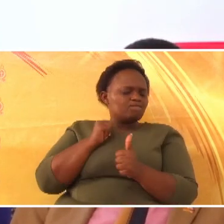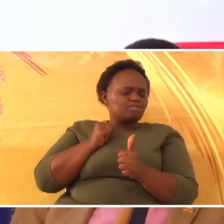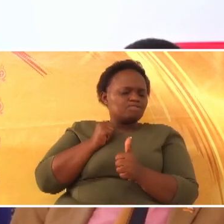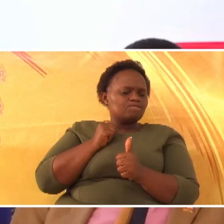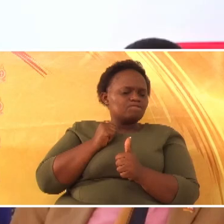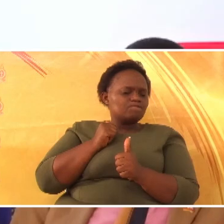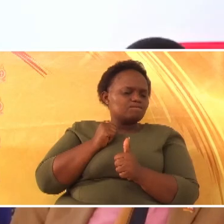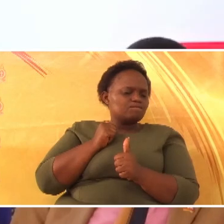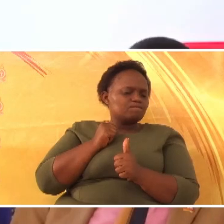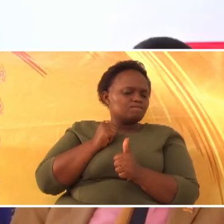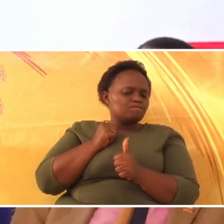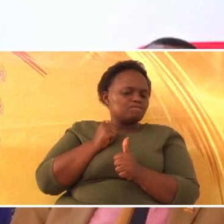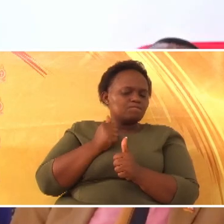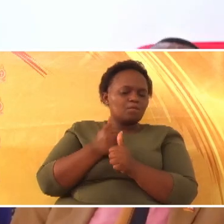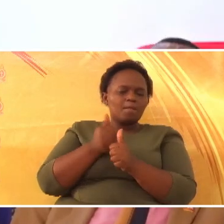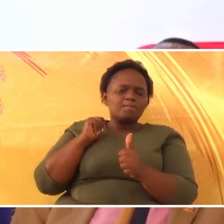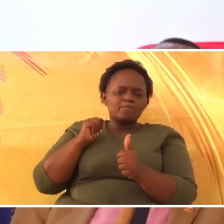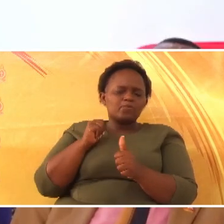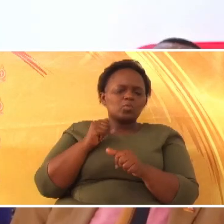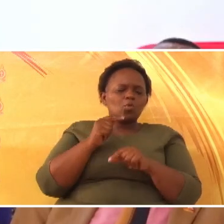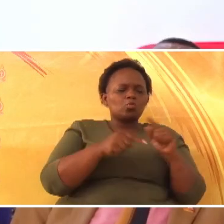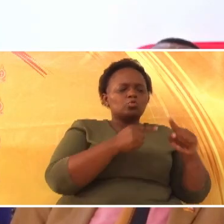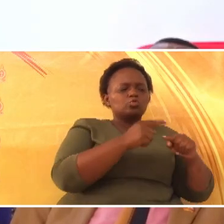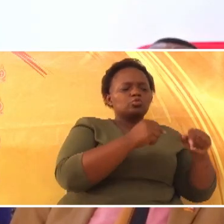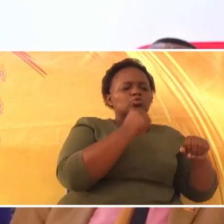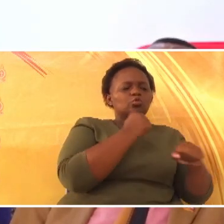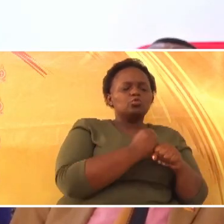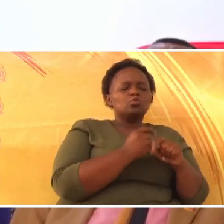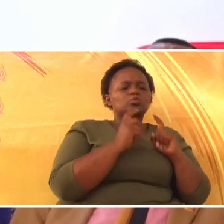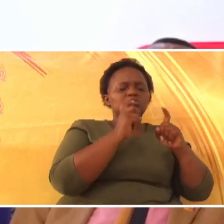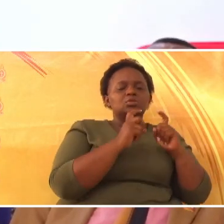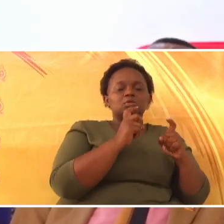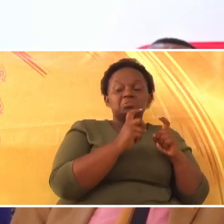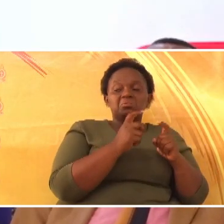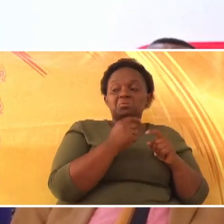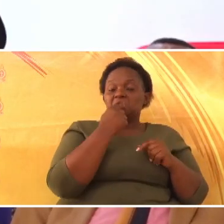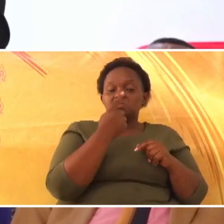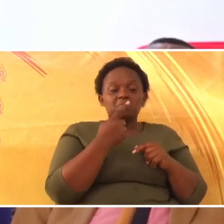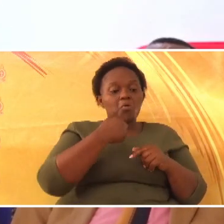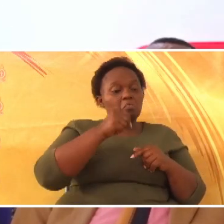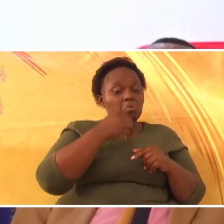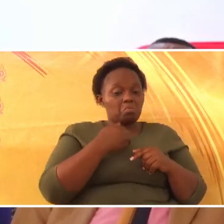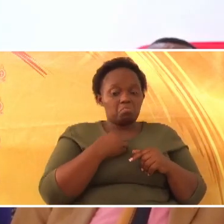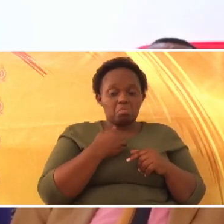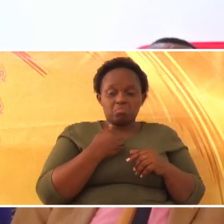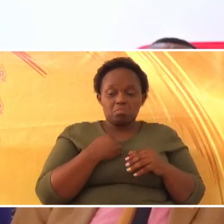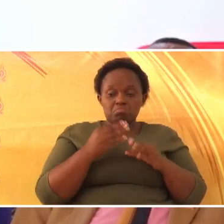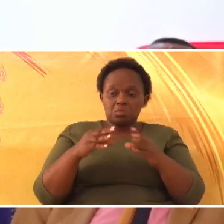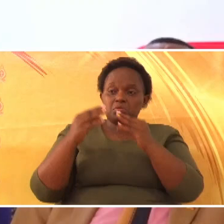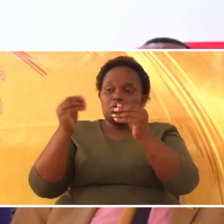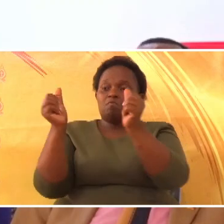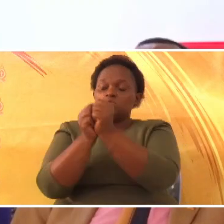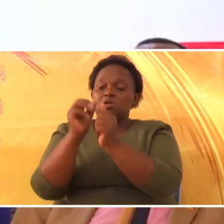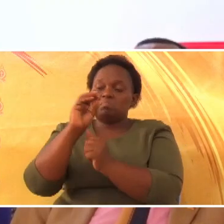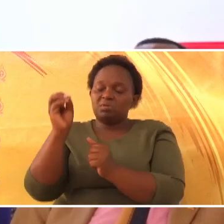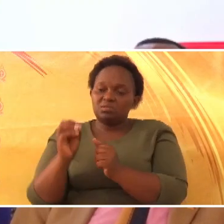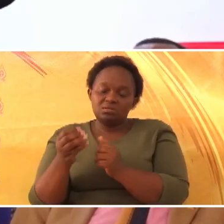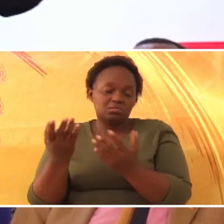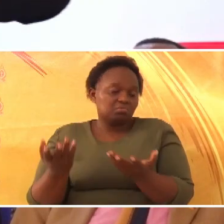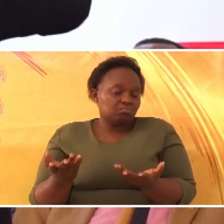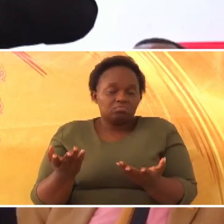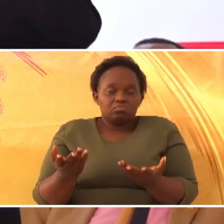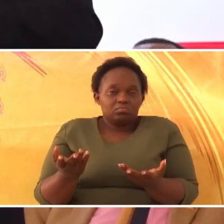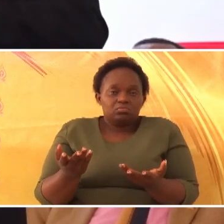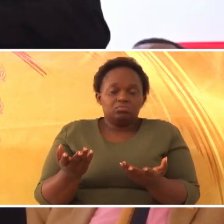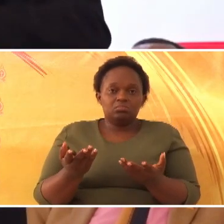wakikakule tuwa, wanafanya mambo yao, wakisema, si tunatoa, si tunatoa 10%, si tunatoa,